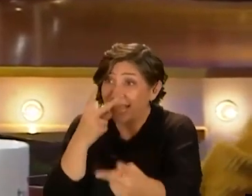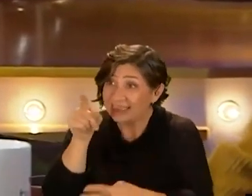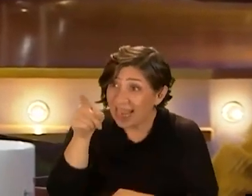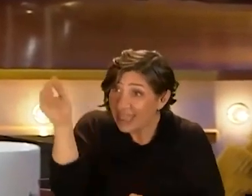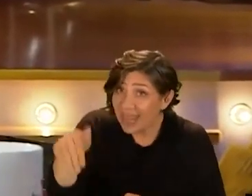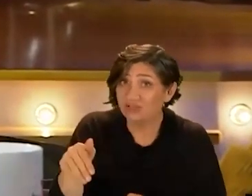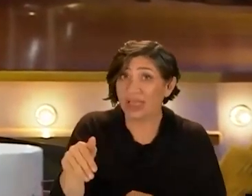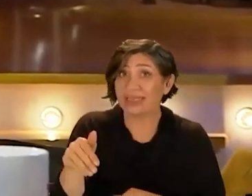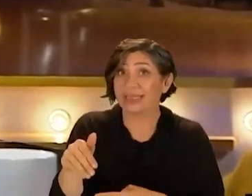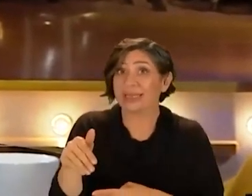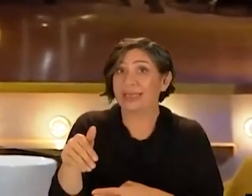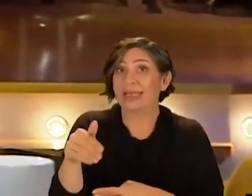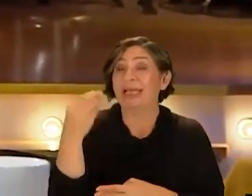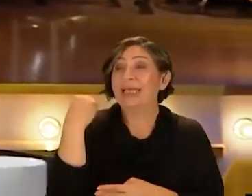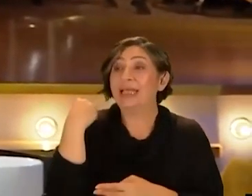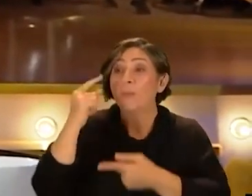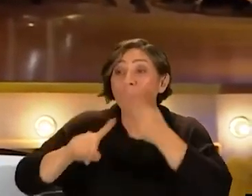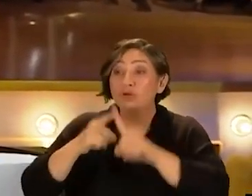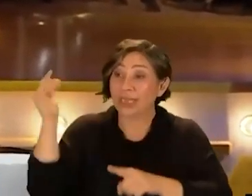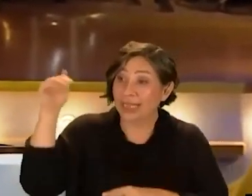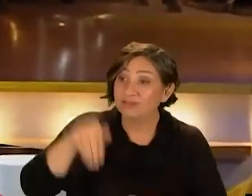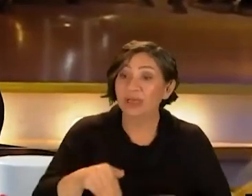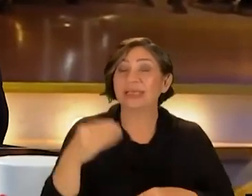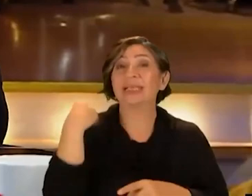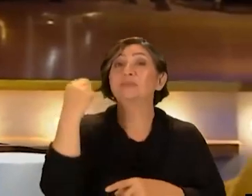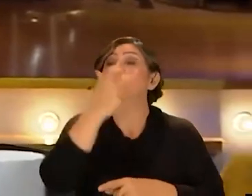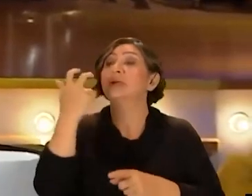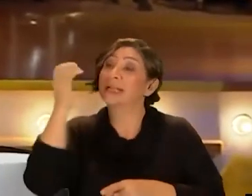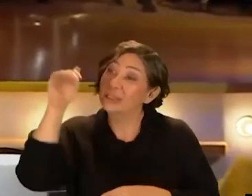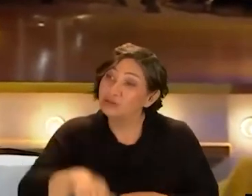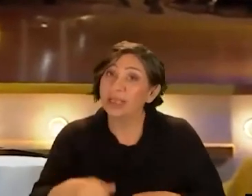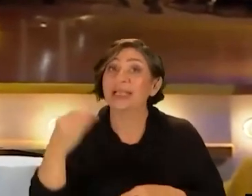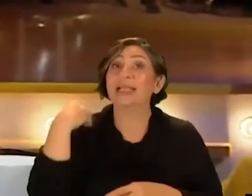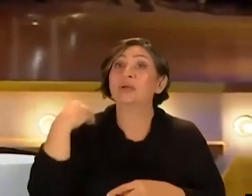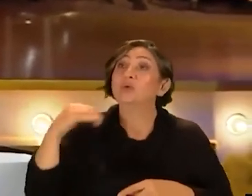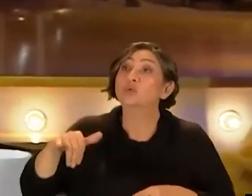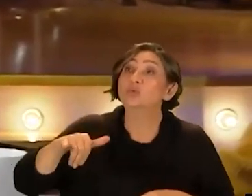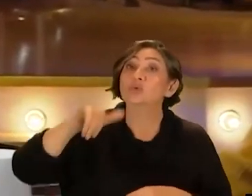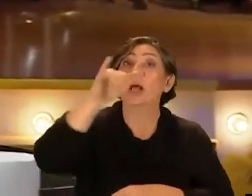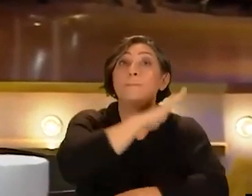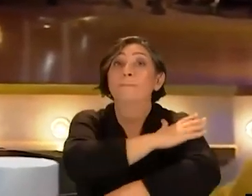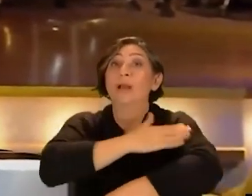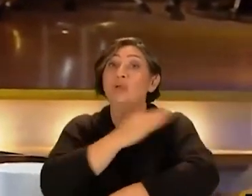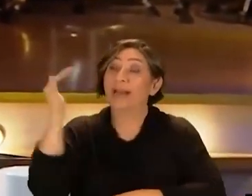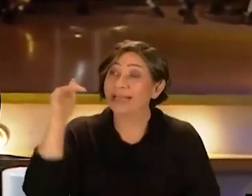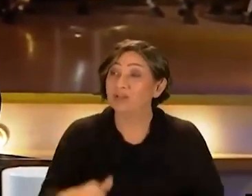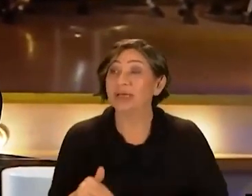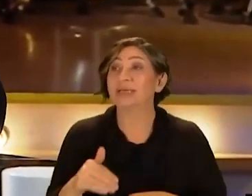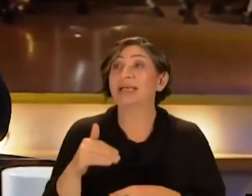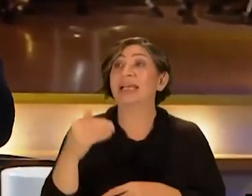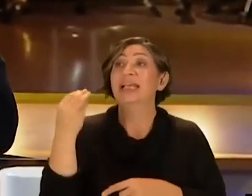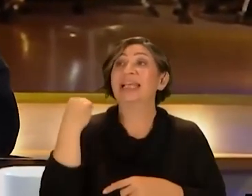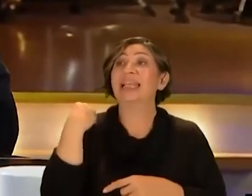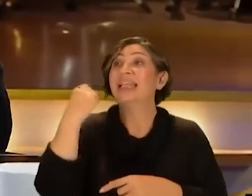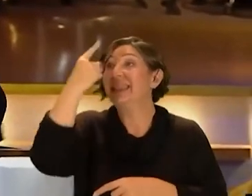sana gelecek yani yeni politikacılar gelecek yeni müzisyenler gelecek yeni uçakları uçuran pilotlar gelecek